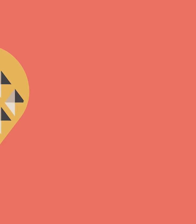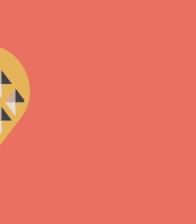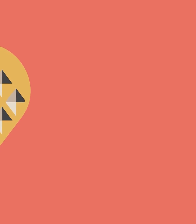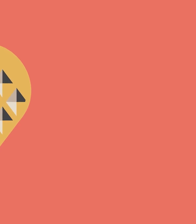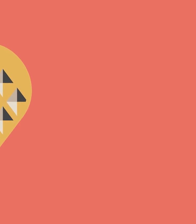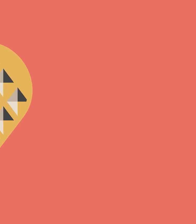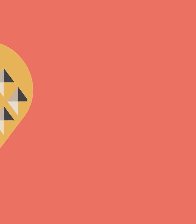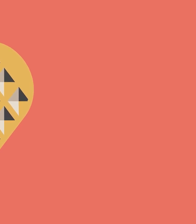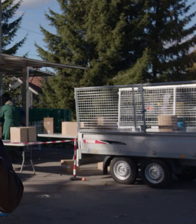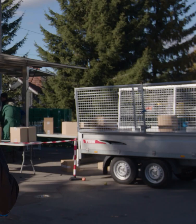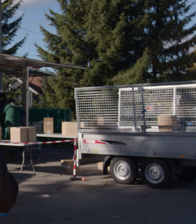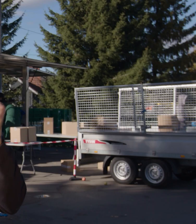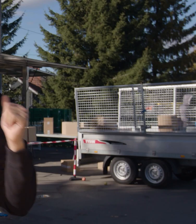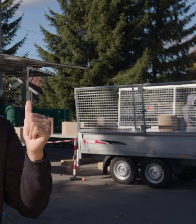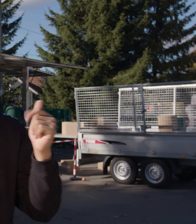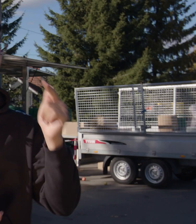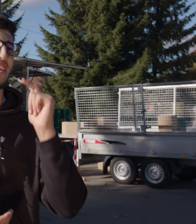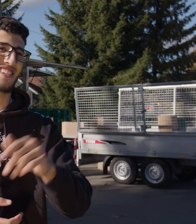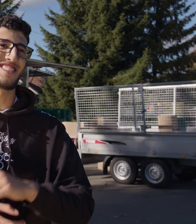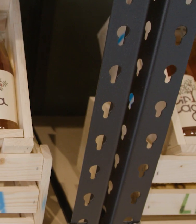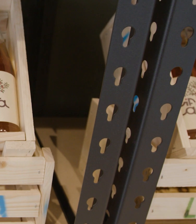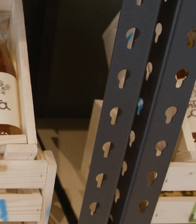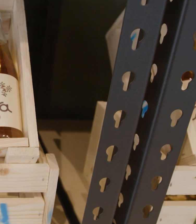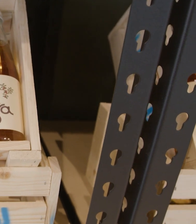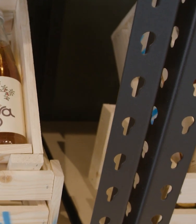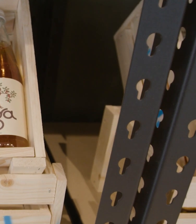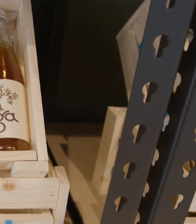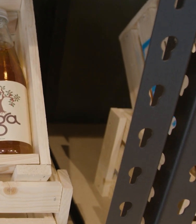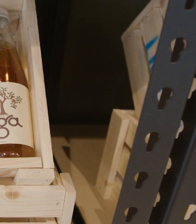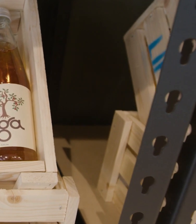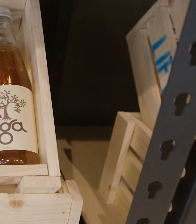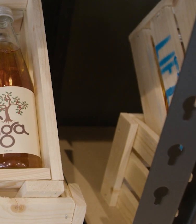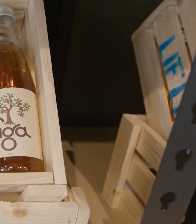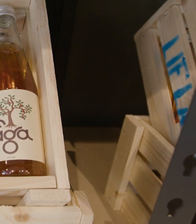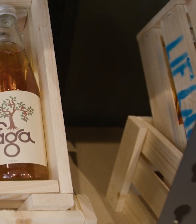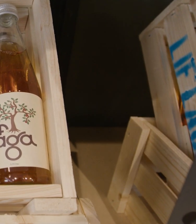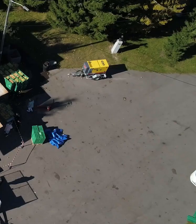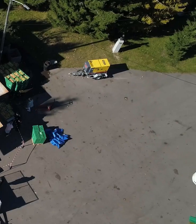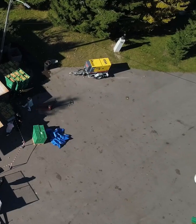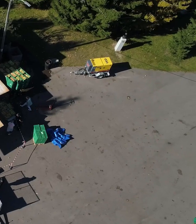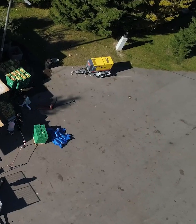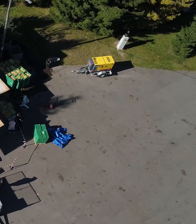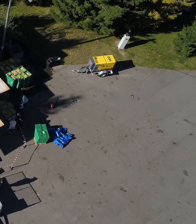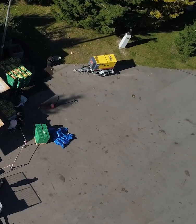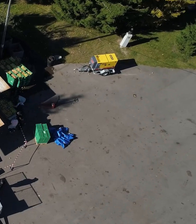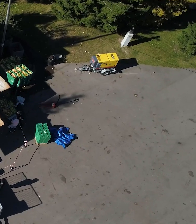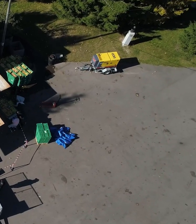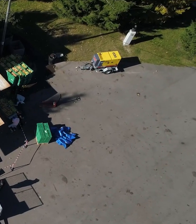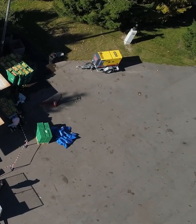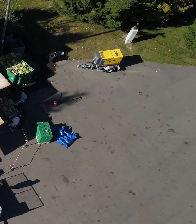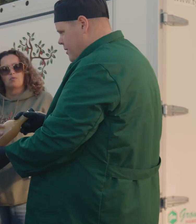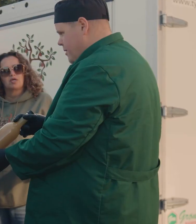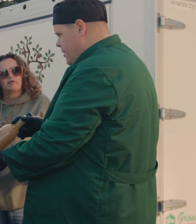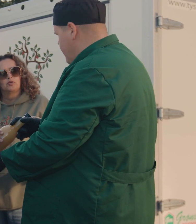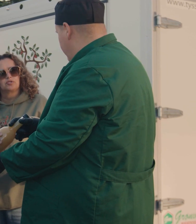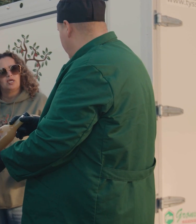Eplomossen er veldig god. Bedre enn eplomossen vår får du ikke. Det kan jeg love deg. LIF-Laga er jo en frivillig forening som driver med